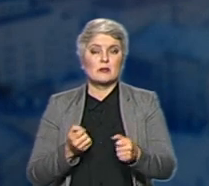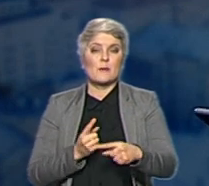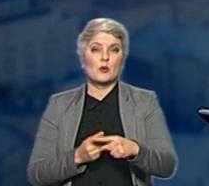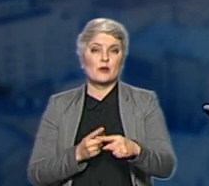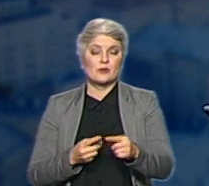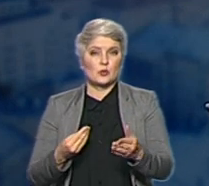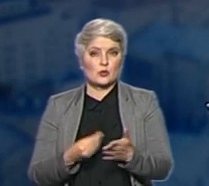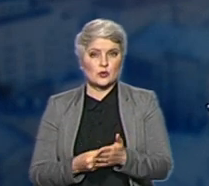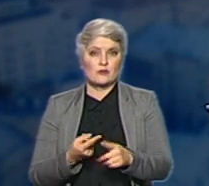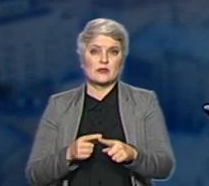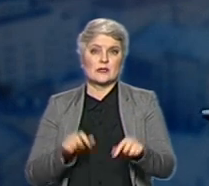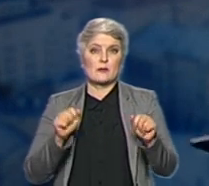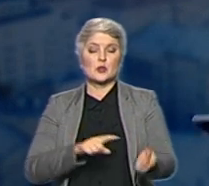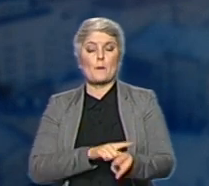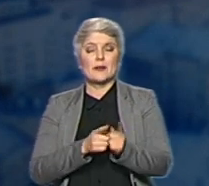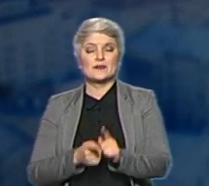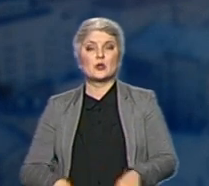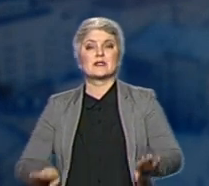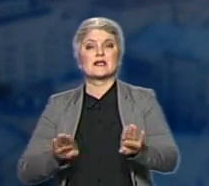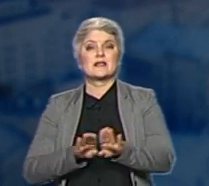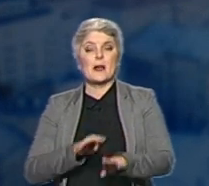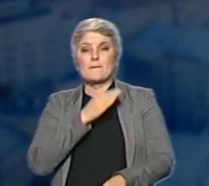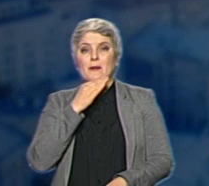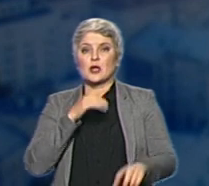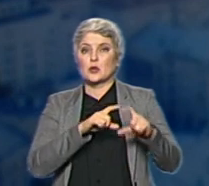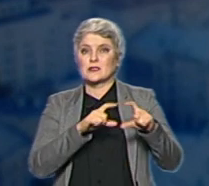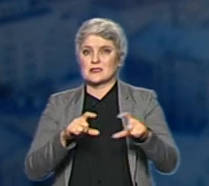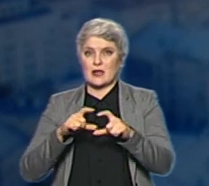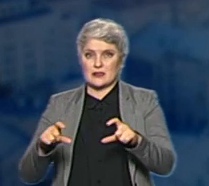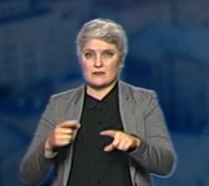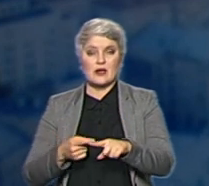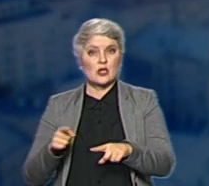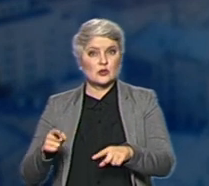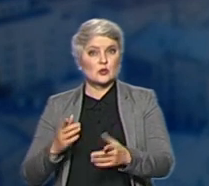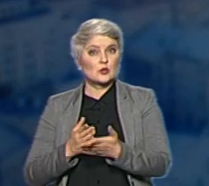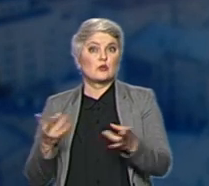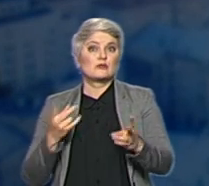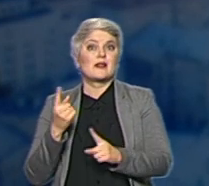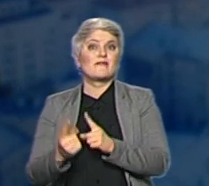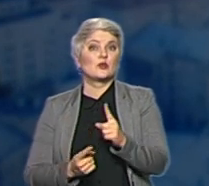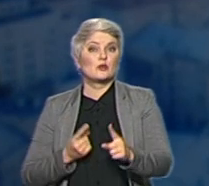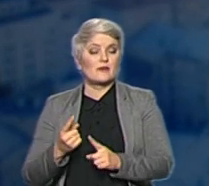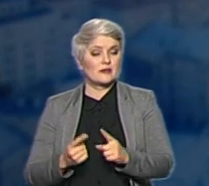до закриття багатьох медзакладів. Зі слів Степанова, психіатричну службу потрібно реформувати.